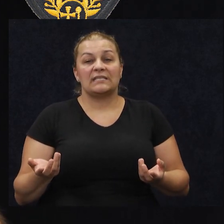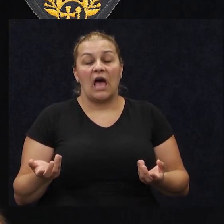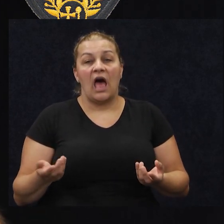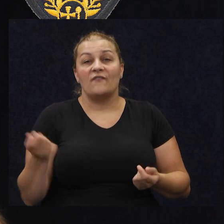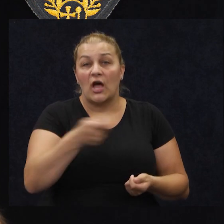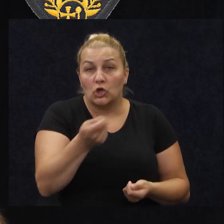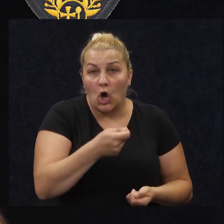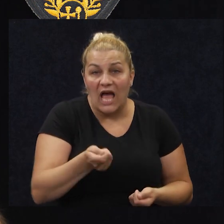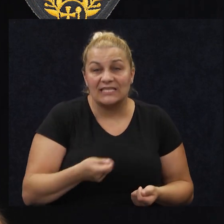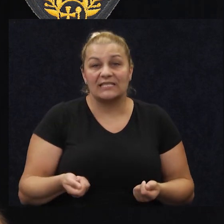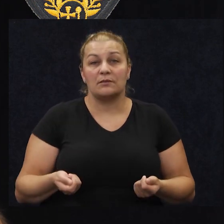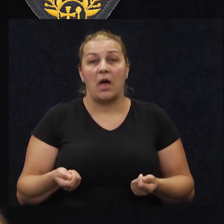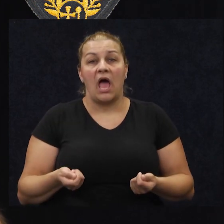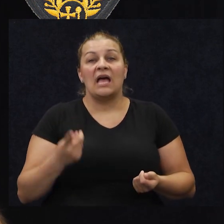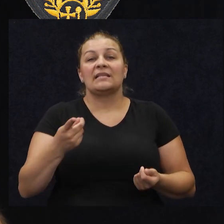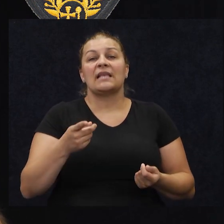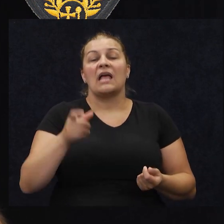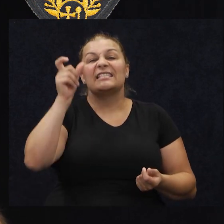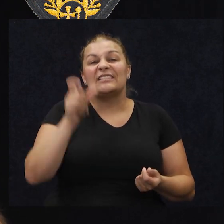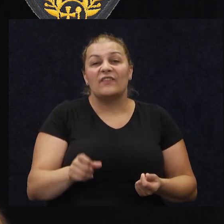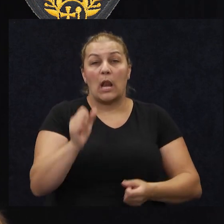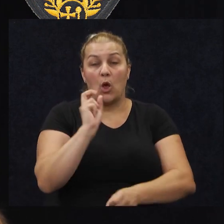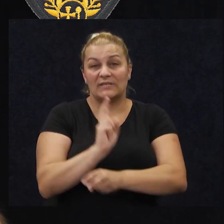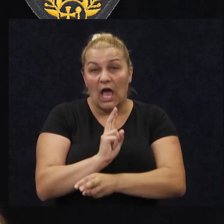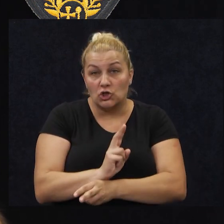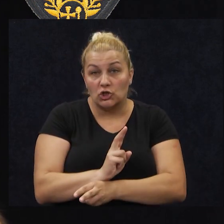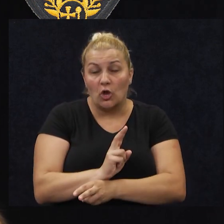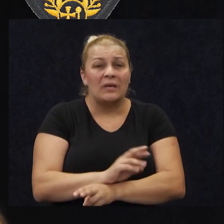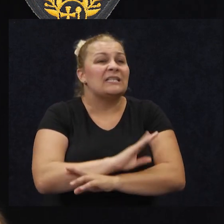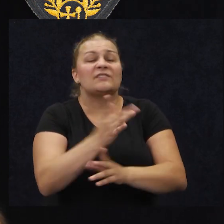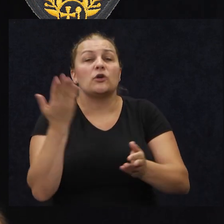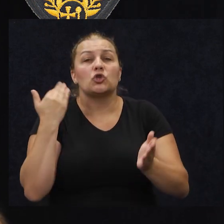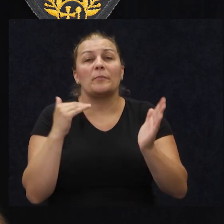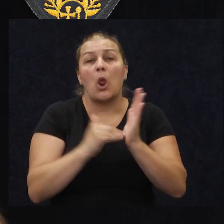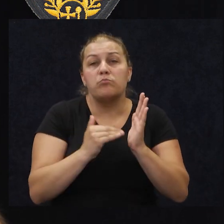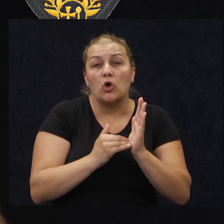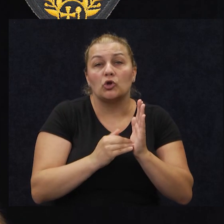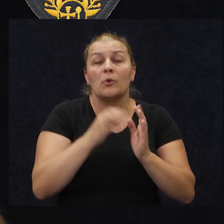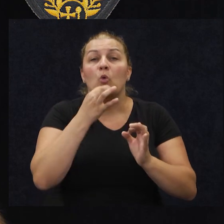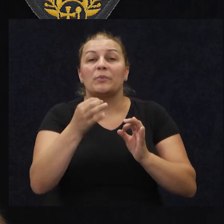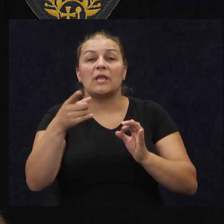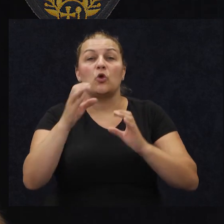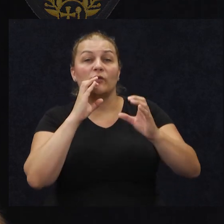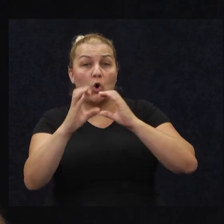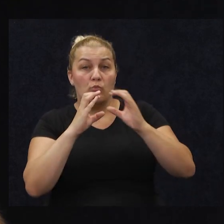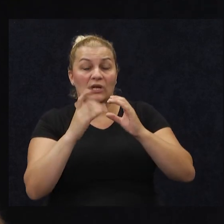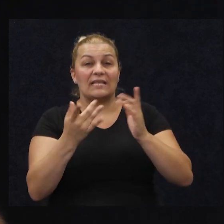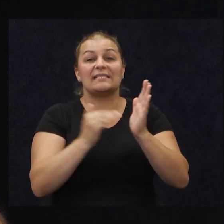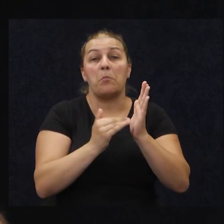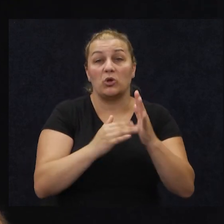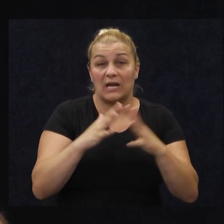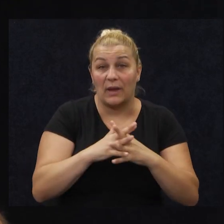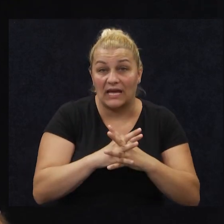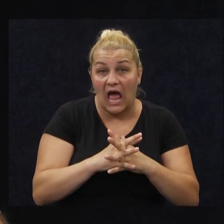vatrogascima, sa civilnom zaštitom. znači sve šta je bilo potrebno po pitanju komunikacija za potrebe grada,